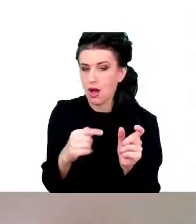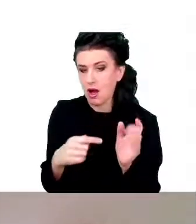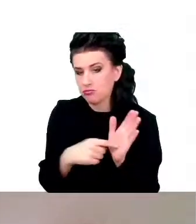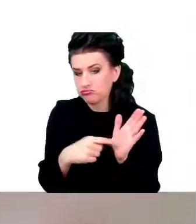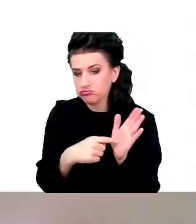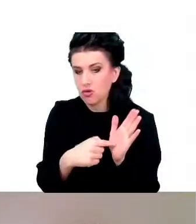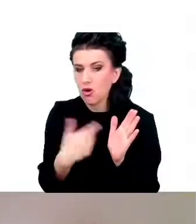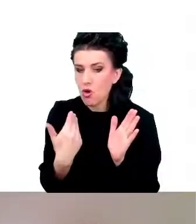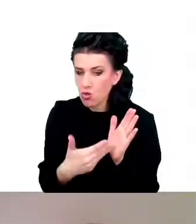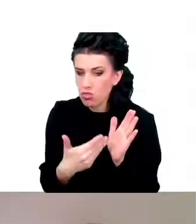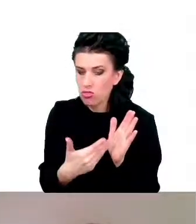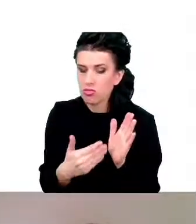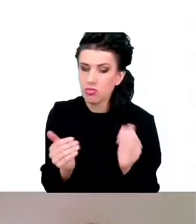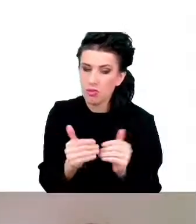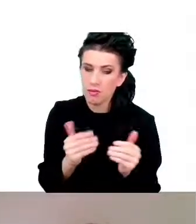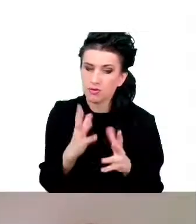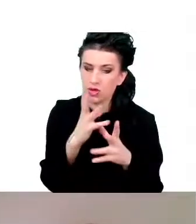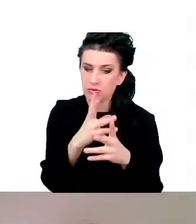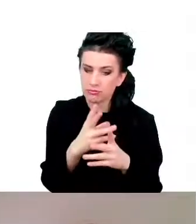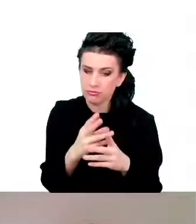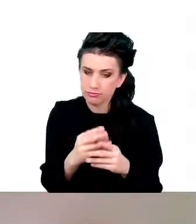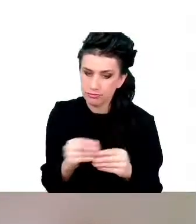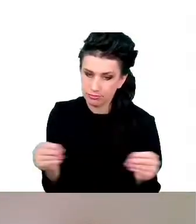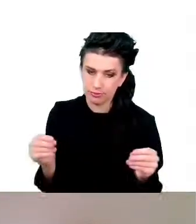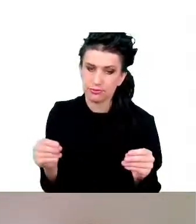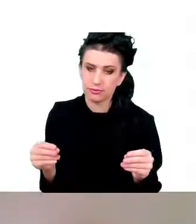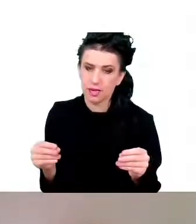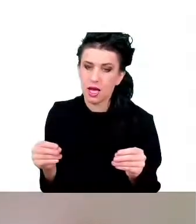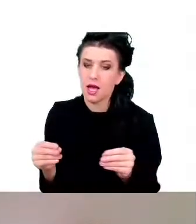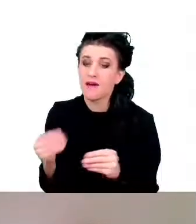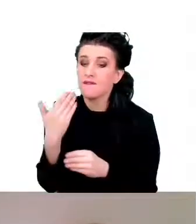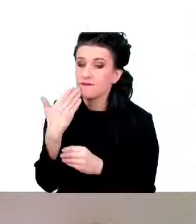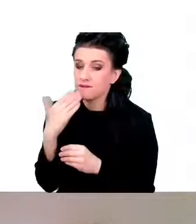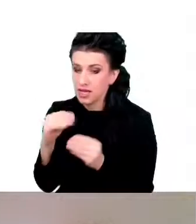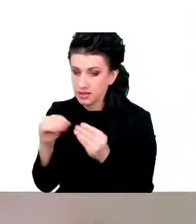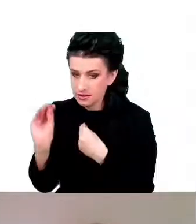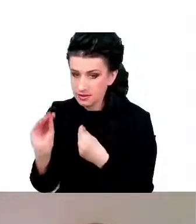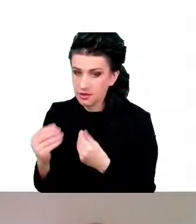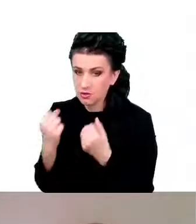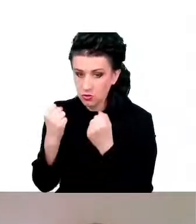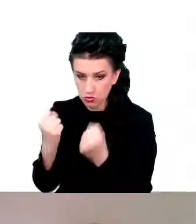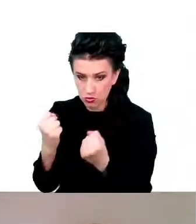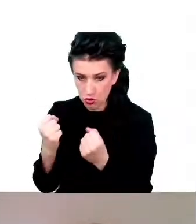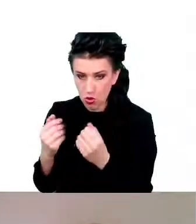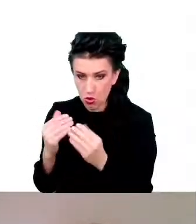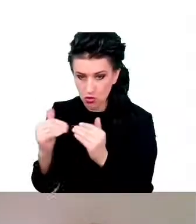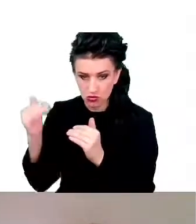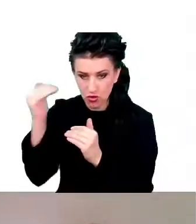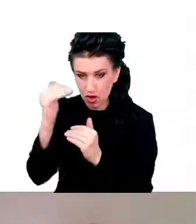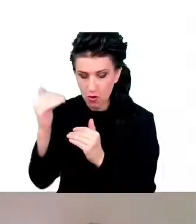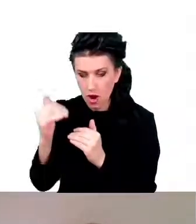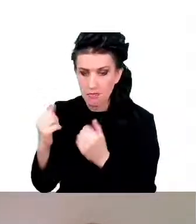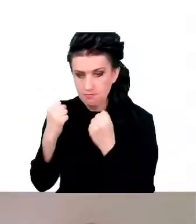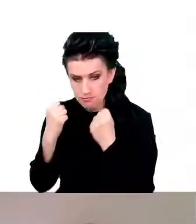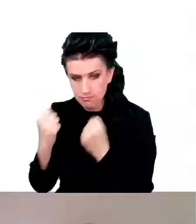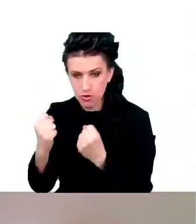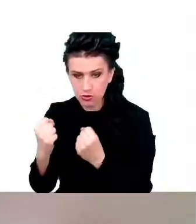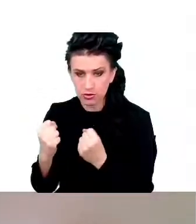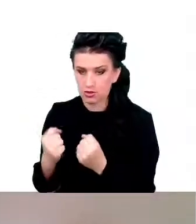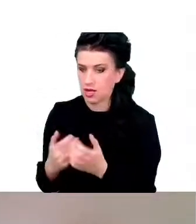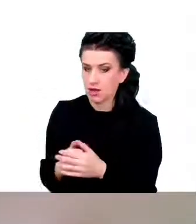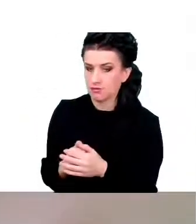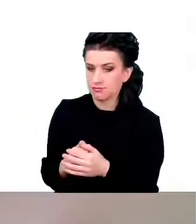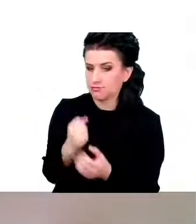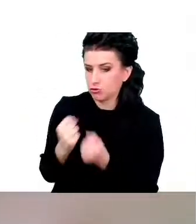zanikowi łatwo, natomiast bardziej dojrzała to jest taka, która jest mocna i trudno sprawić, żeby ona